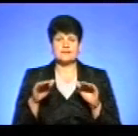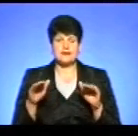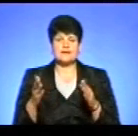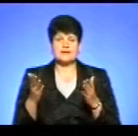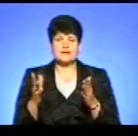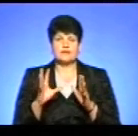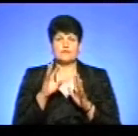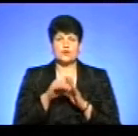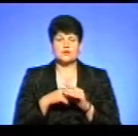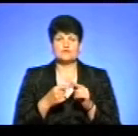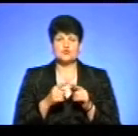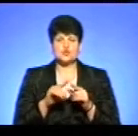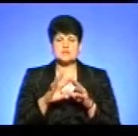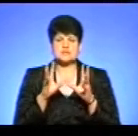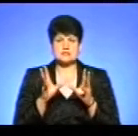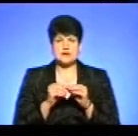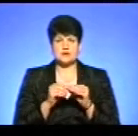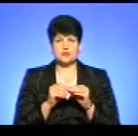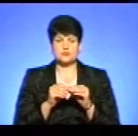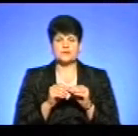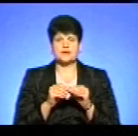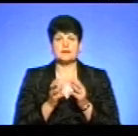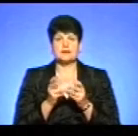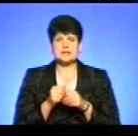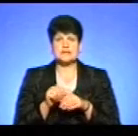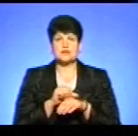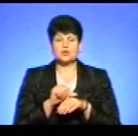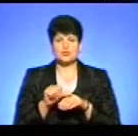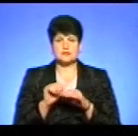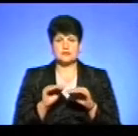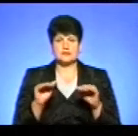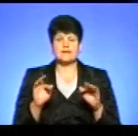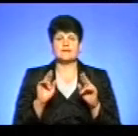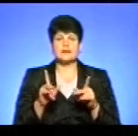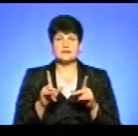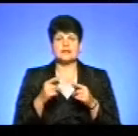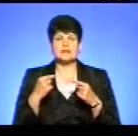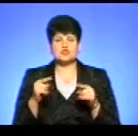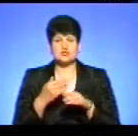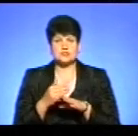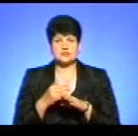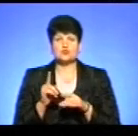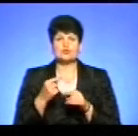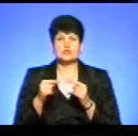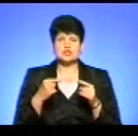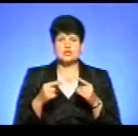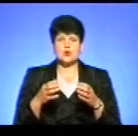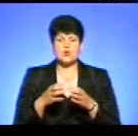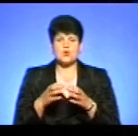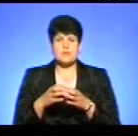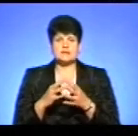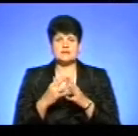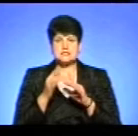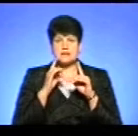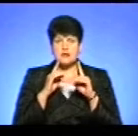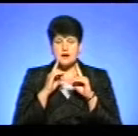входять в цю загальну кількість іногородніх дітей. Як щодо іншої частини? Чому інші громади, районні ради, сільські ради